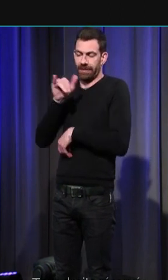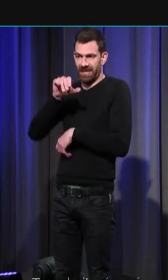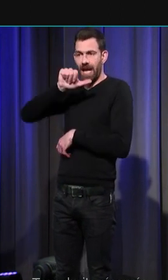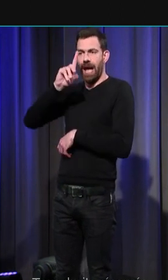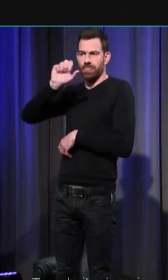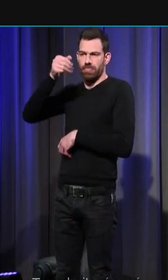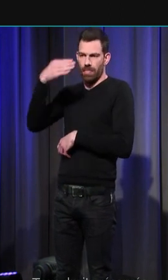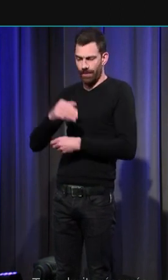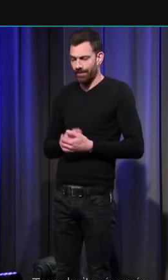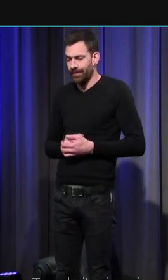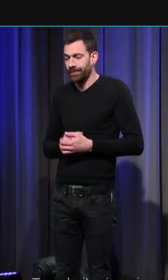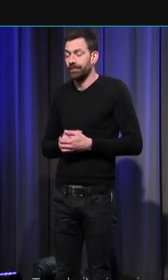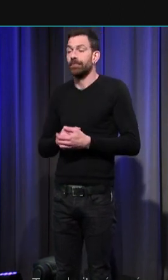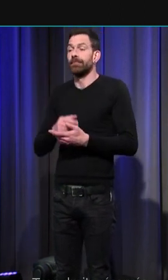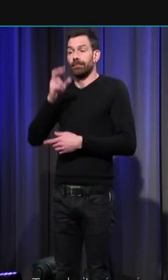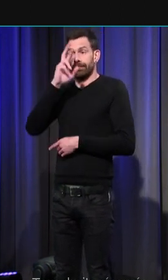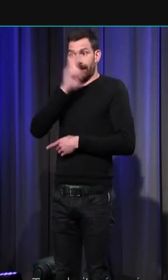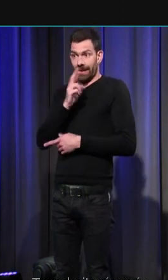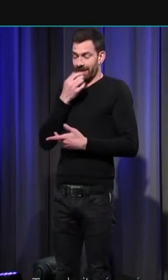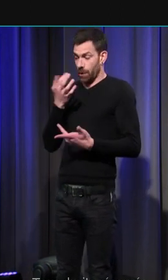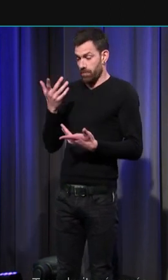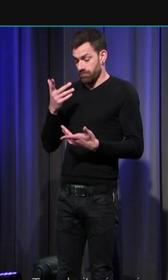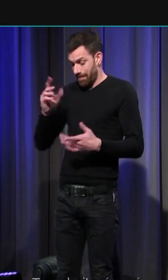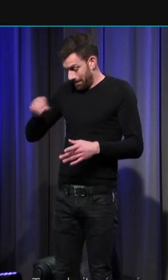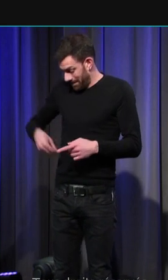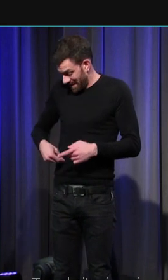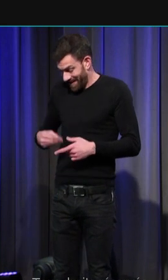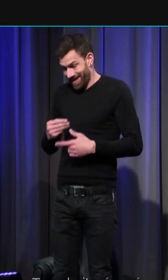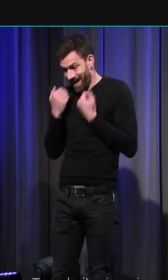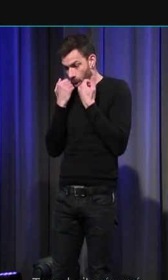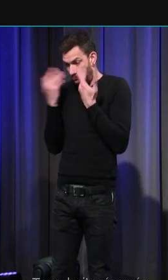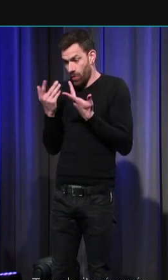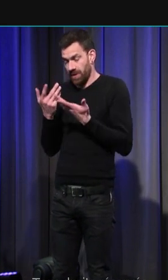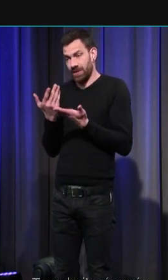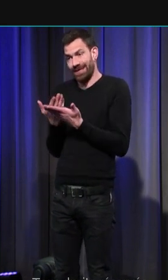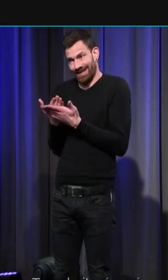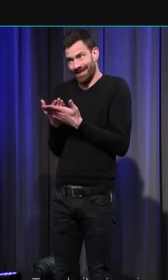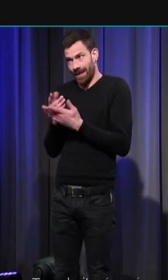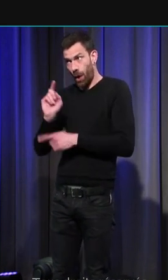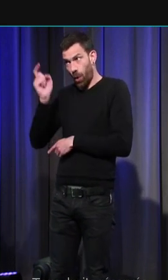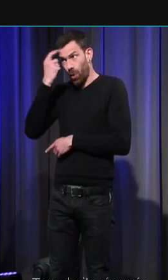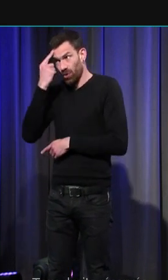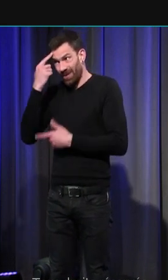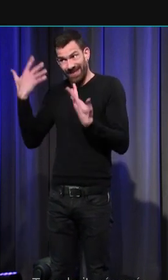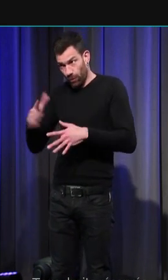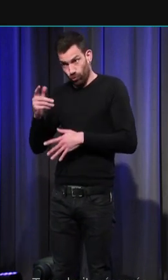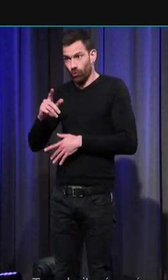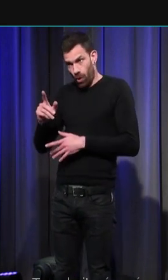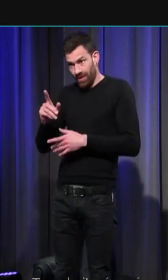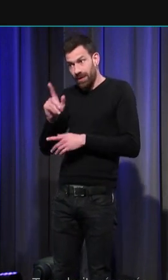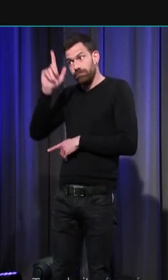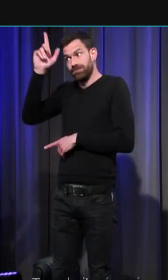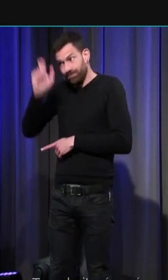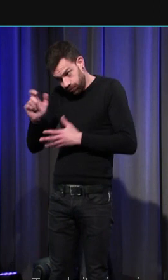la honte du péché est bien plus qu'une prise de conscience elle est le début de la conversion la honte est la